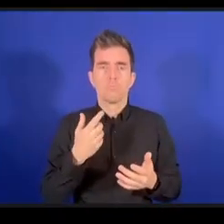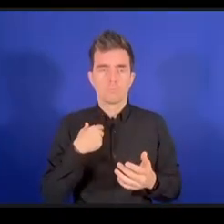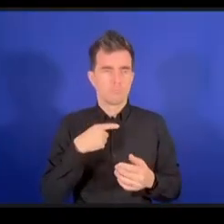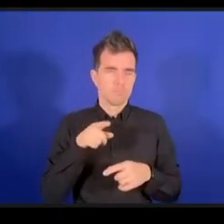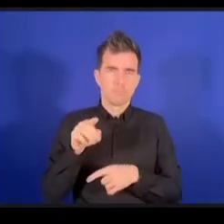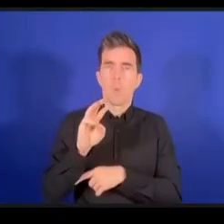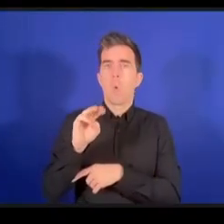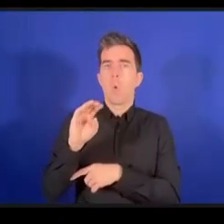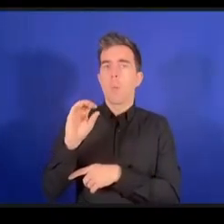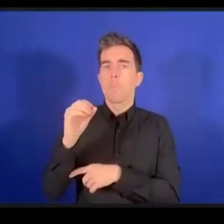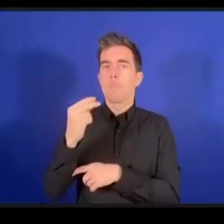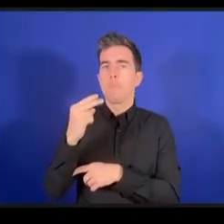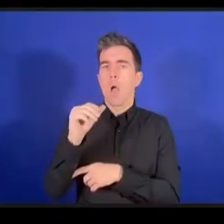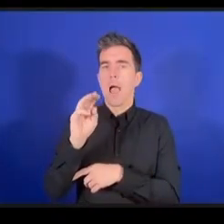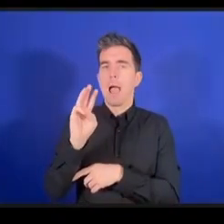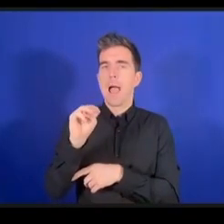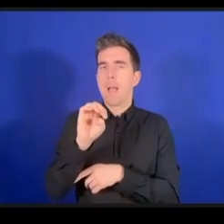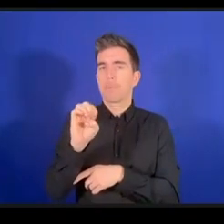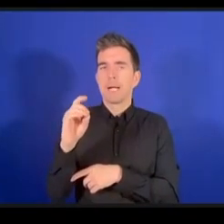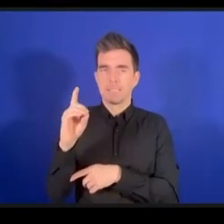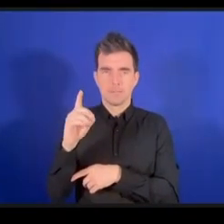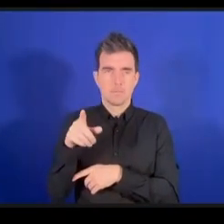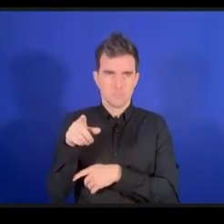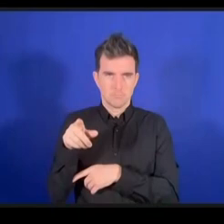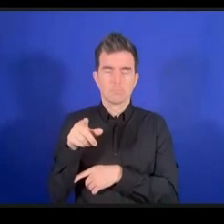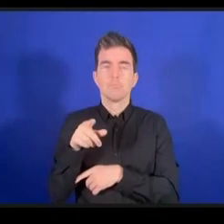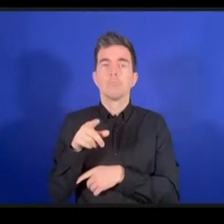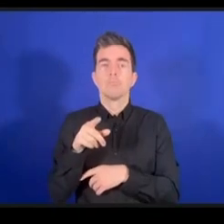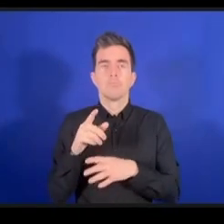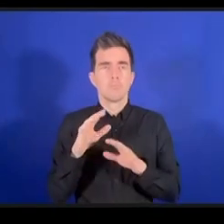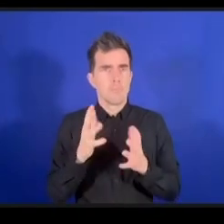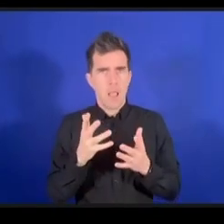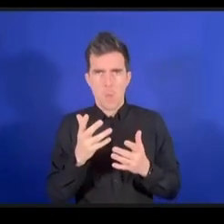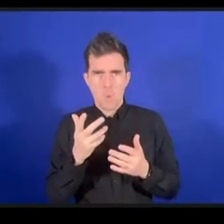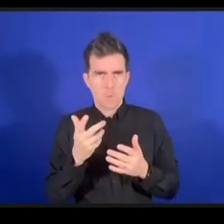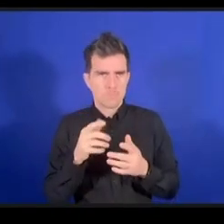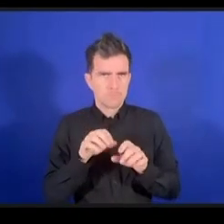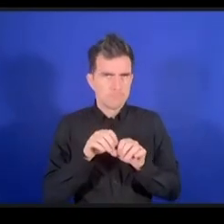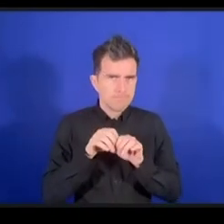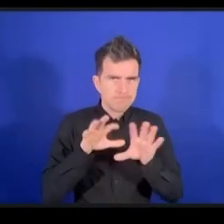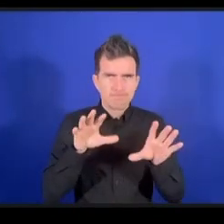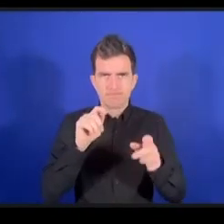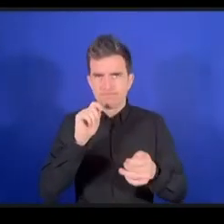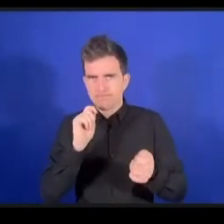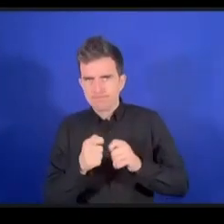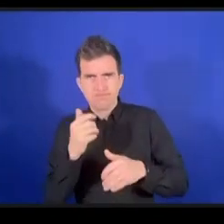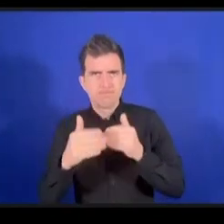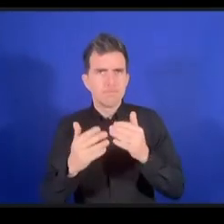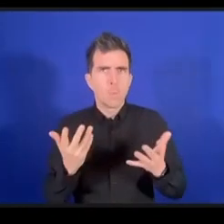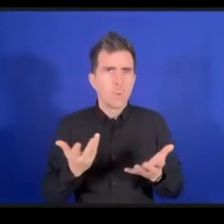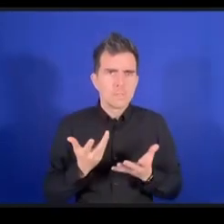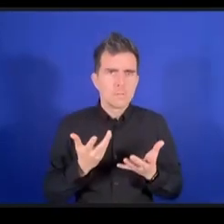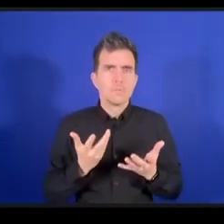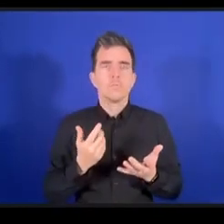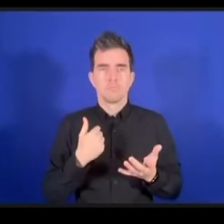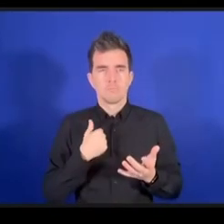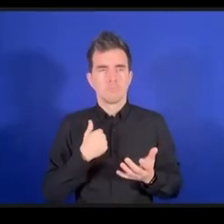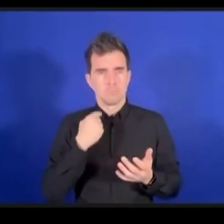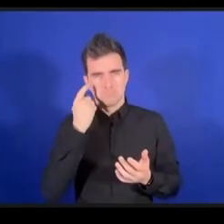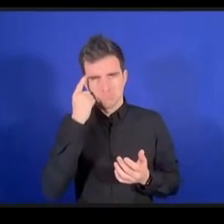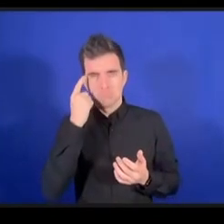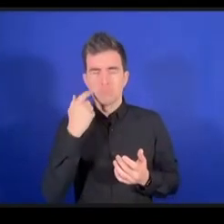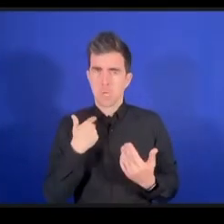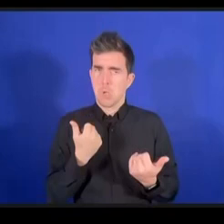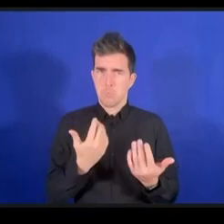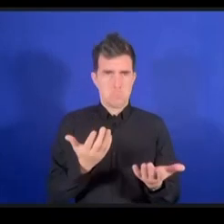أفتح مجال التعقيب من قبل المشاركين الآخرين في هذه الجلسة هل لديكم